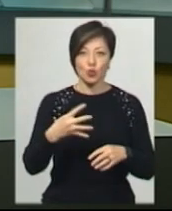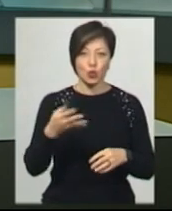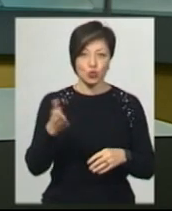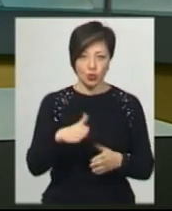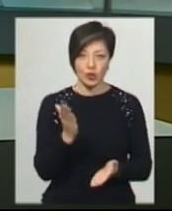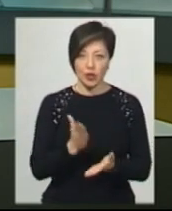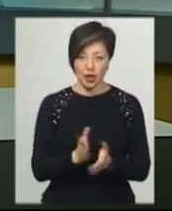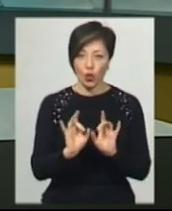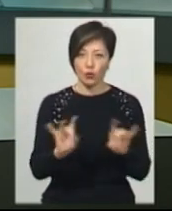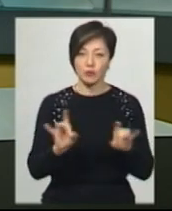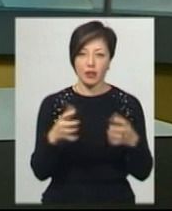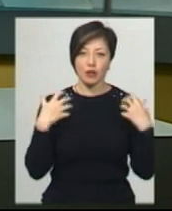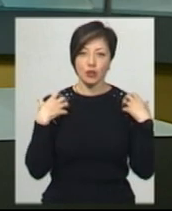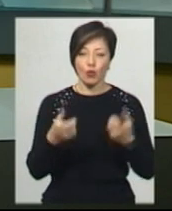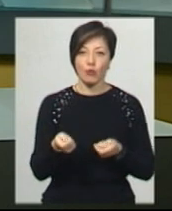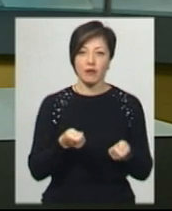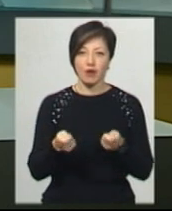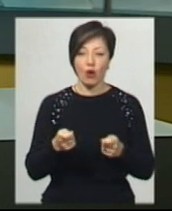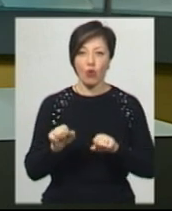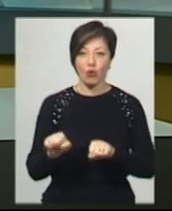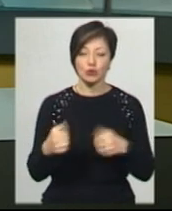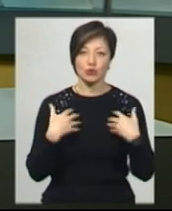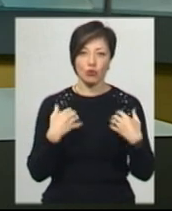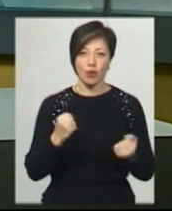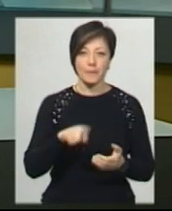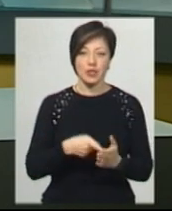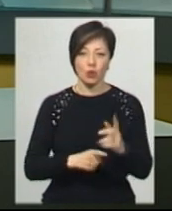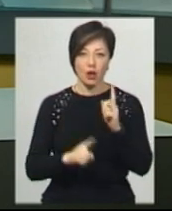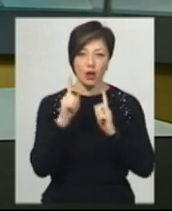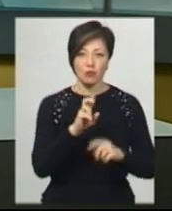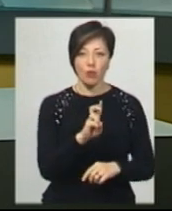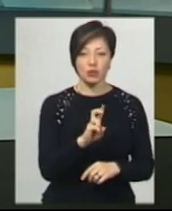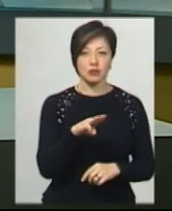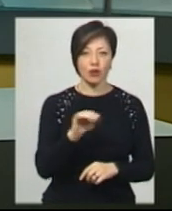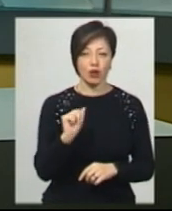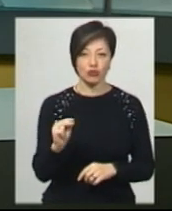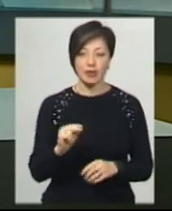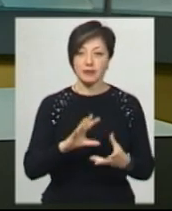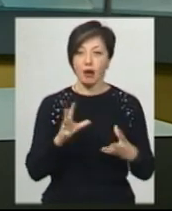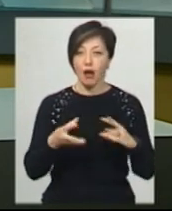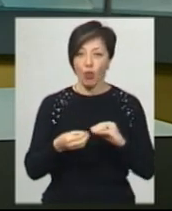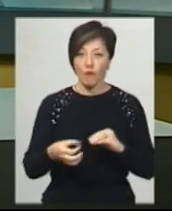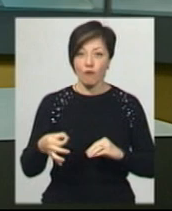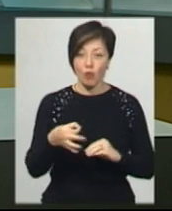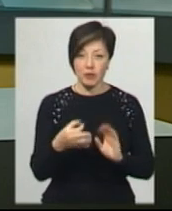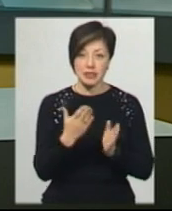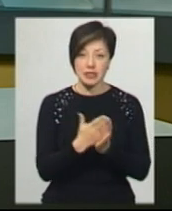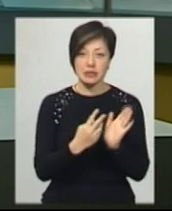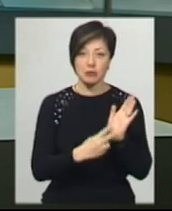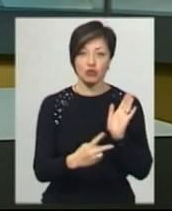Суспільному сьогодні розповів начальник управління охорони здоров'я Хмельницької міської ради Борис Ткач. Загалом в області 76